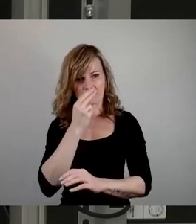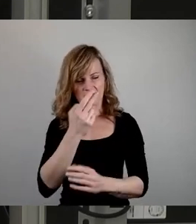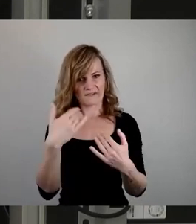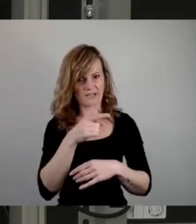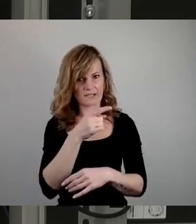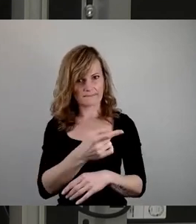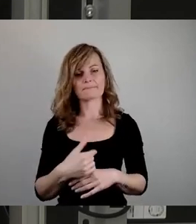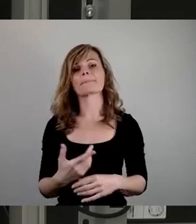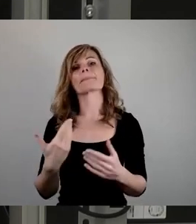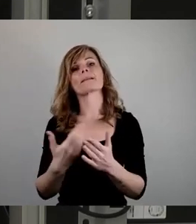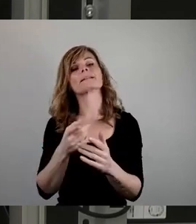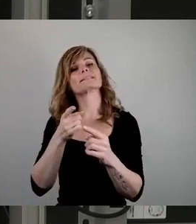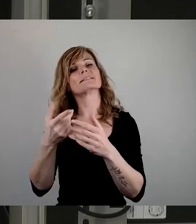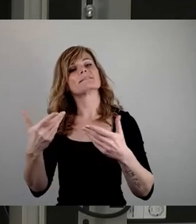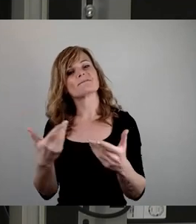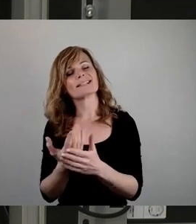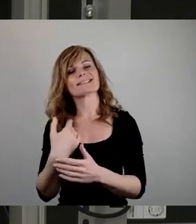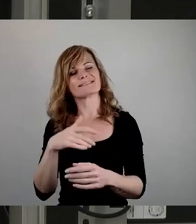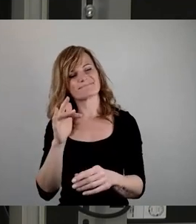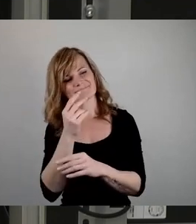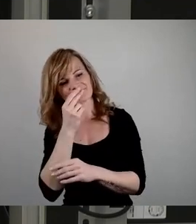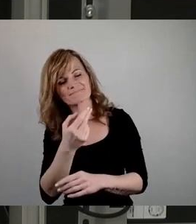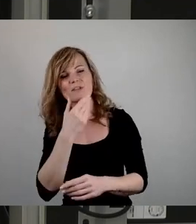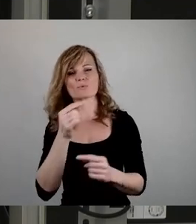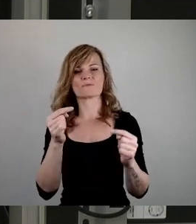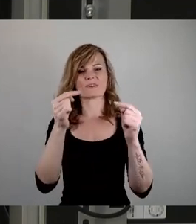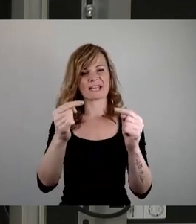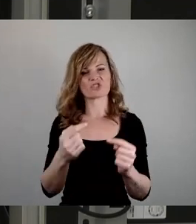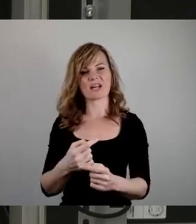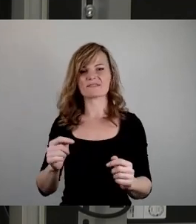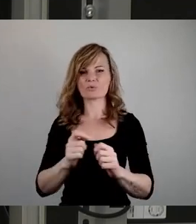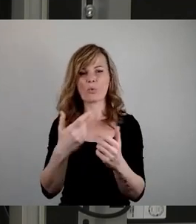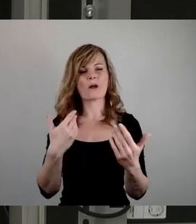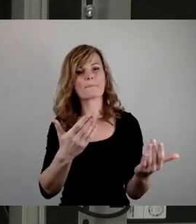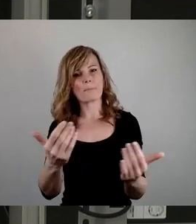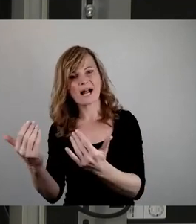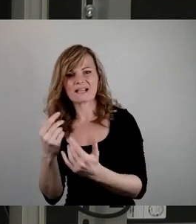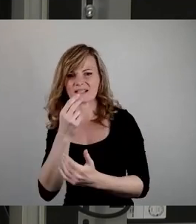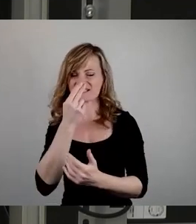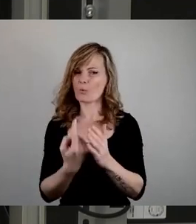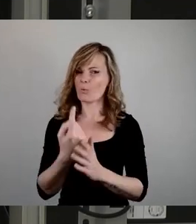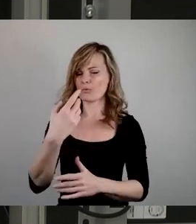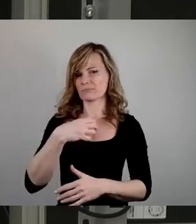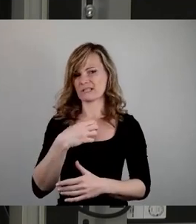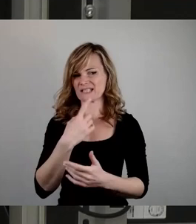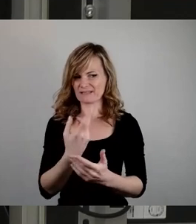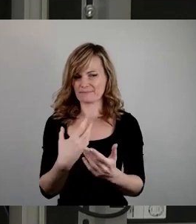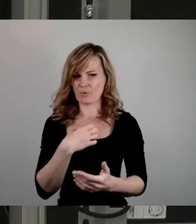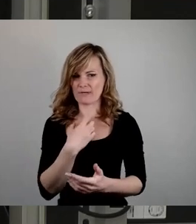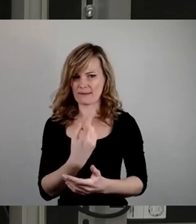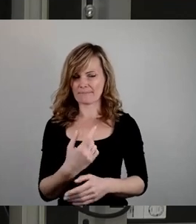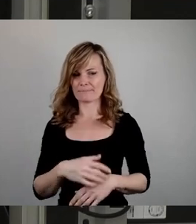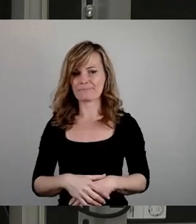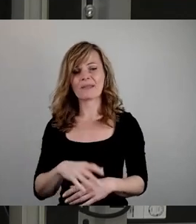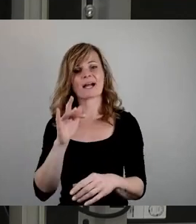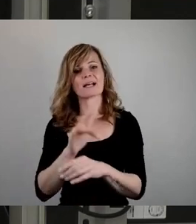so meine ich, das größte Problem auch hier in Dresden. Noch spielt die wirtschaftliche Situation, um einen Antisemitismus